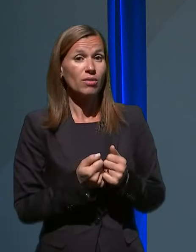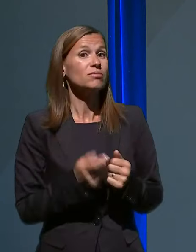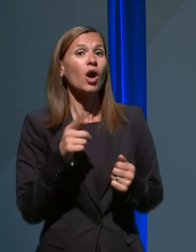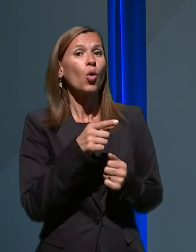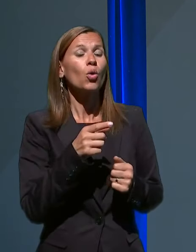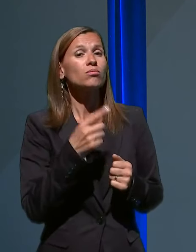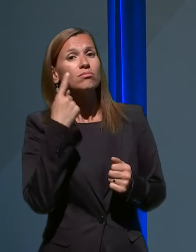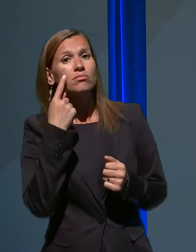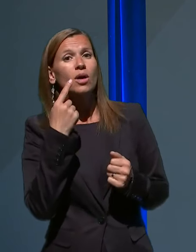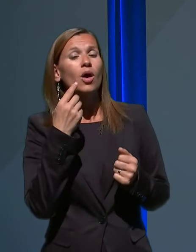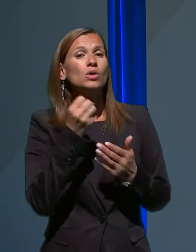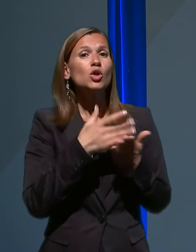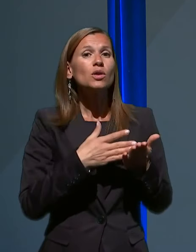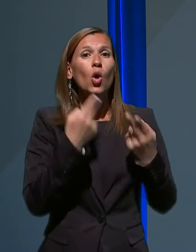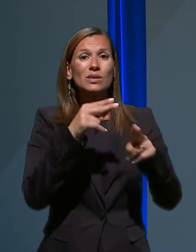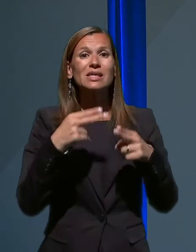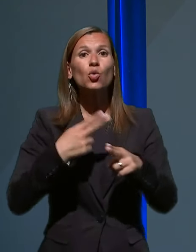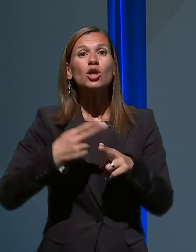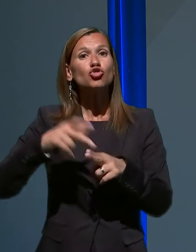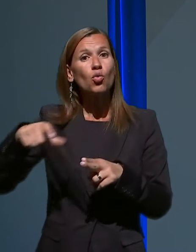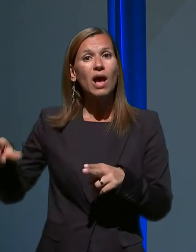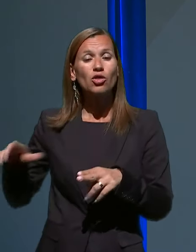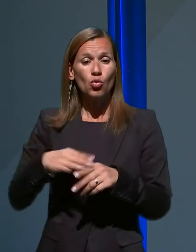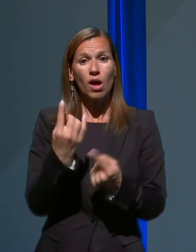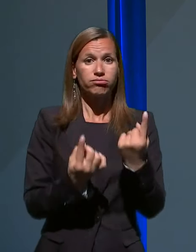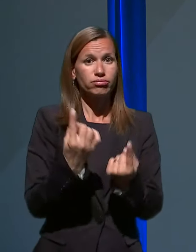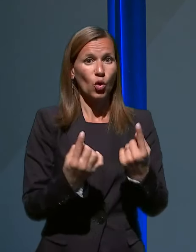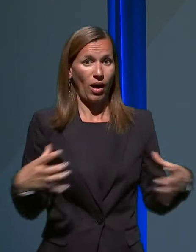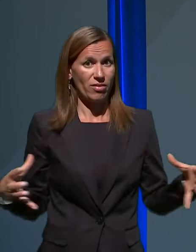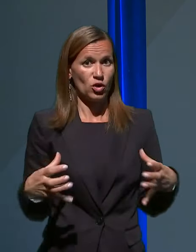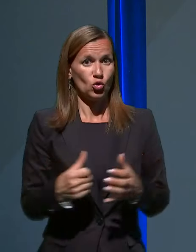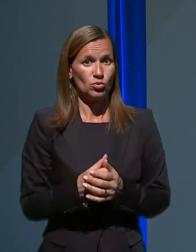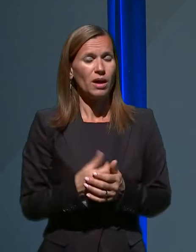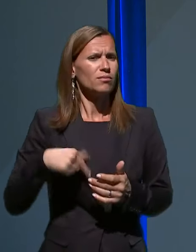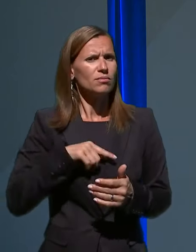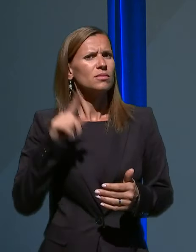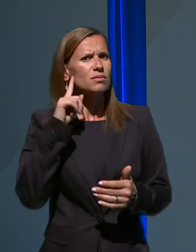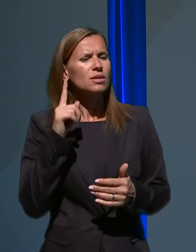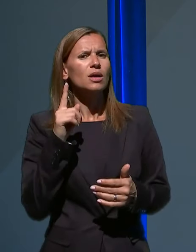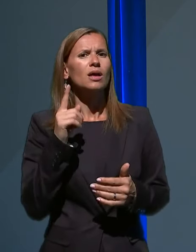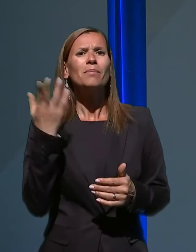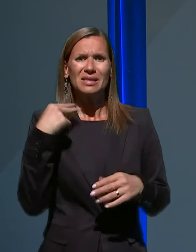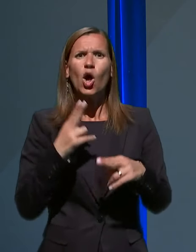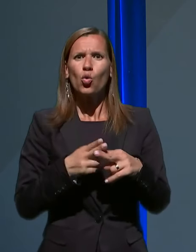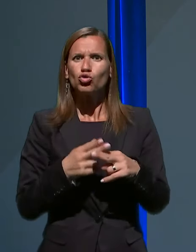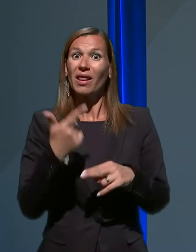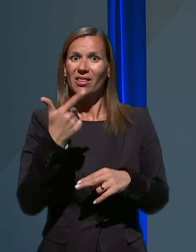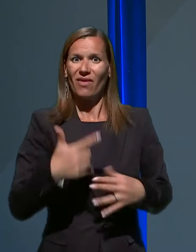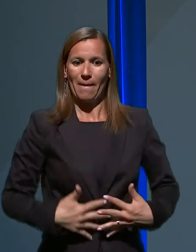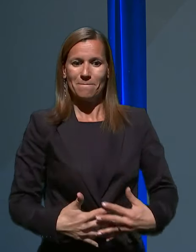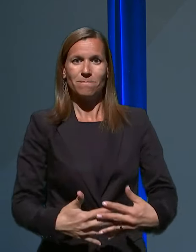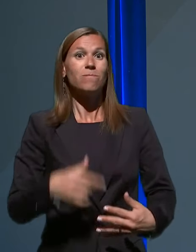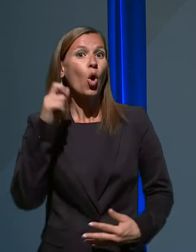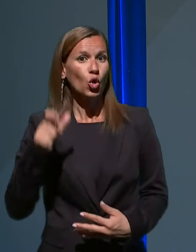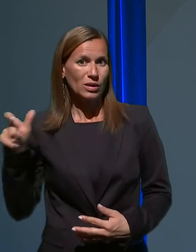odziv državljanov na dogajanje? Slišali smo danes, da sta bili okuženi dve porodnici, ki se počutita